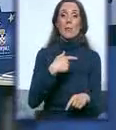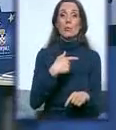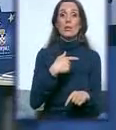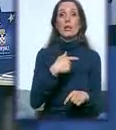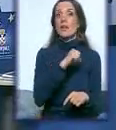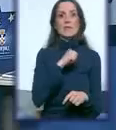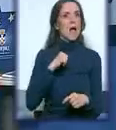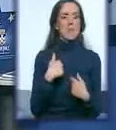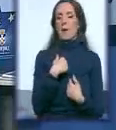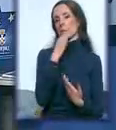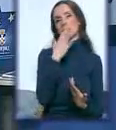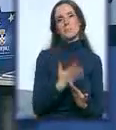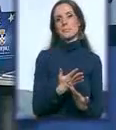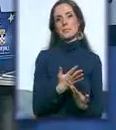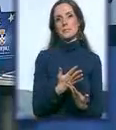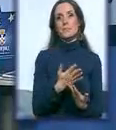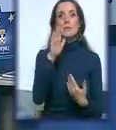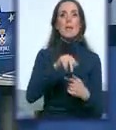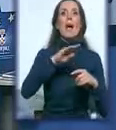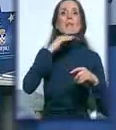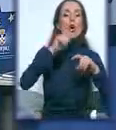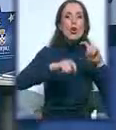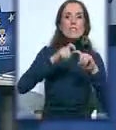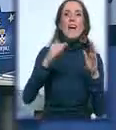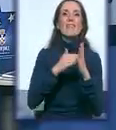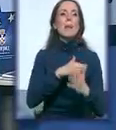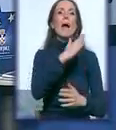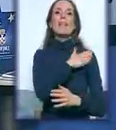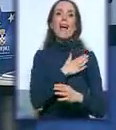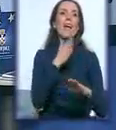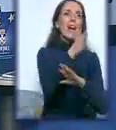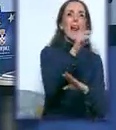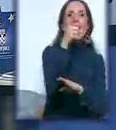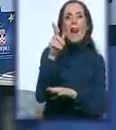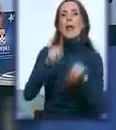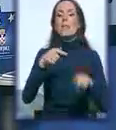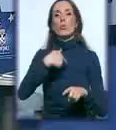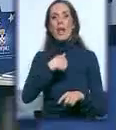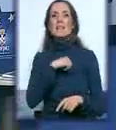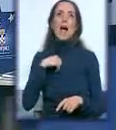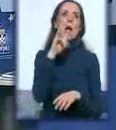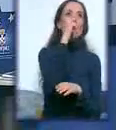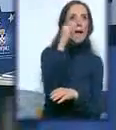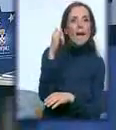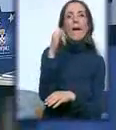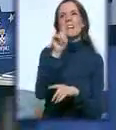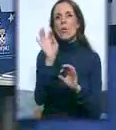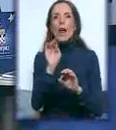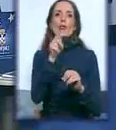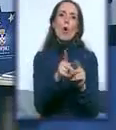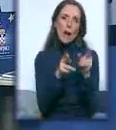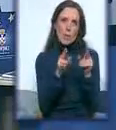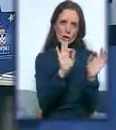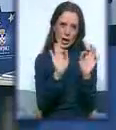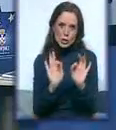može, malo je, mnogo stvara imamo da snimamo na terenu, pa nekad ja sama snimam, pa to nije u redu, pa se u montaži radi. Dakle, cel